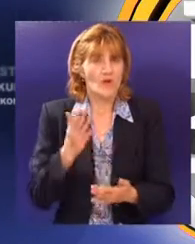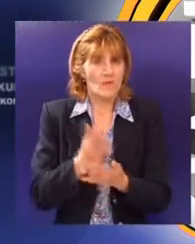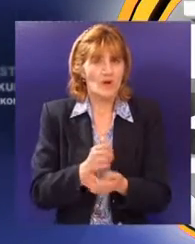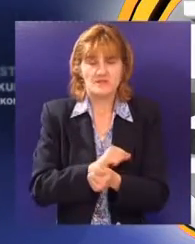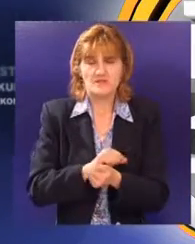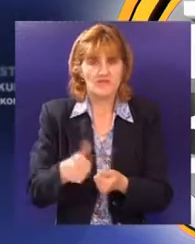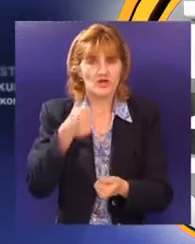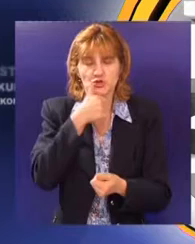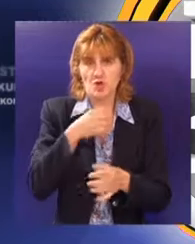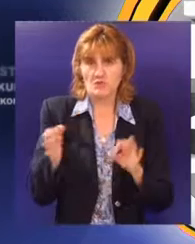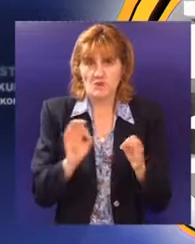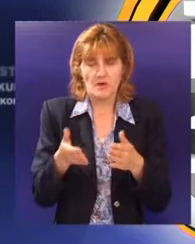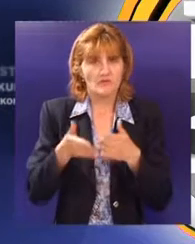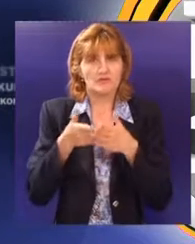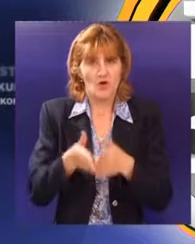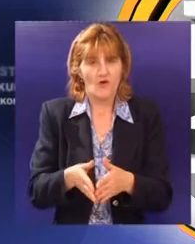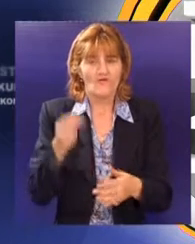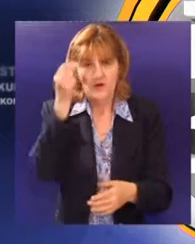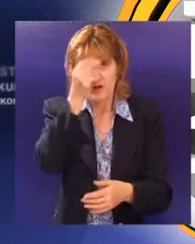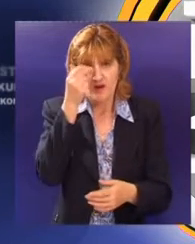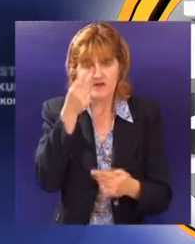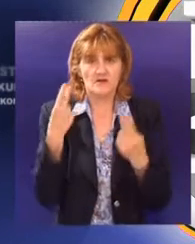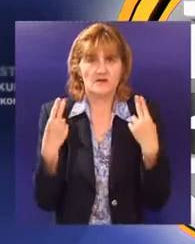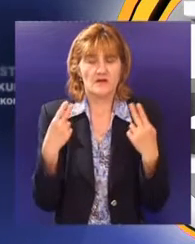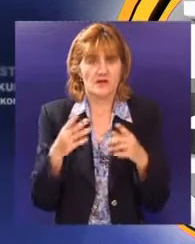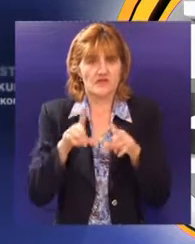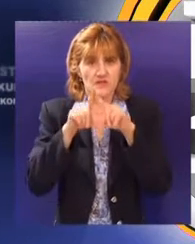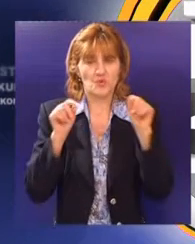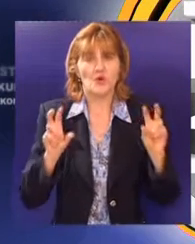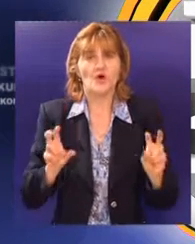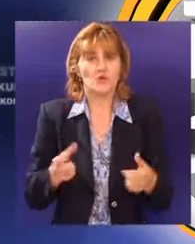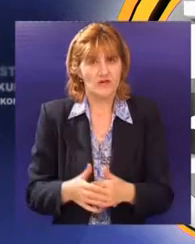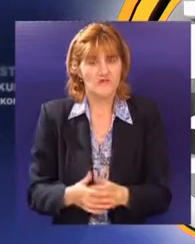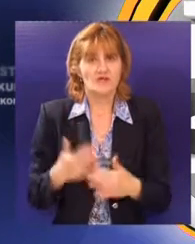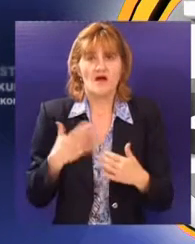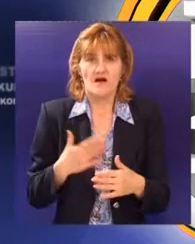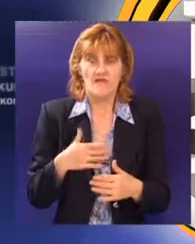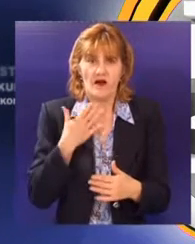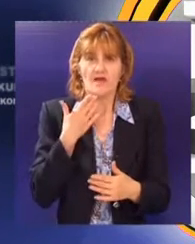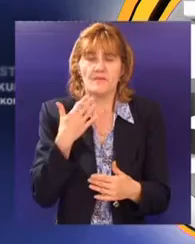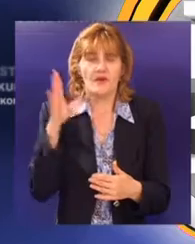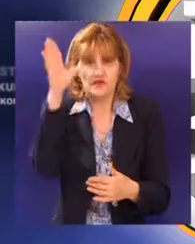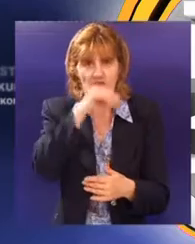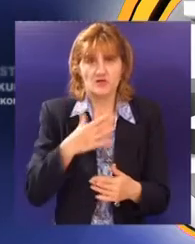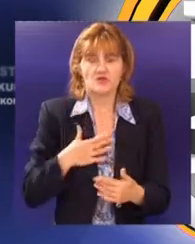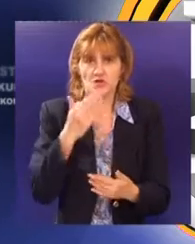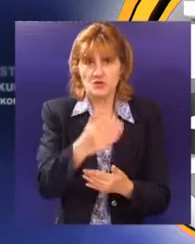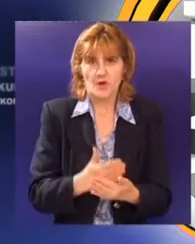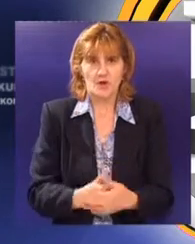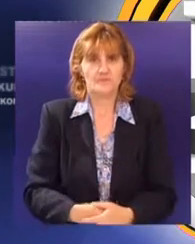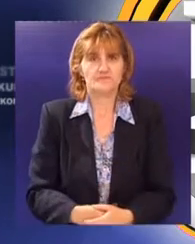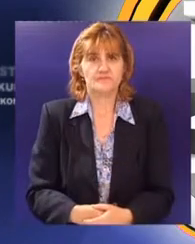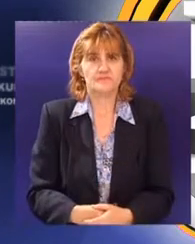Bilo bi to sve što smo pripremili za ovo izdanje nedeljnog pregleda najvažnijih vesti i u Eko Televizije. Hvala na pažnji i prijatno veče uz naš program.